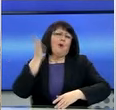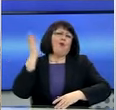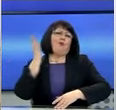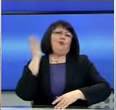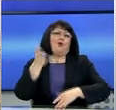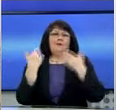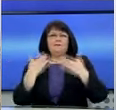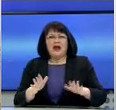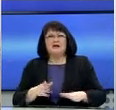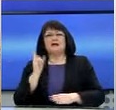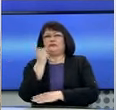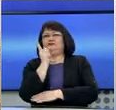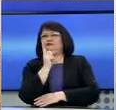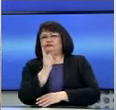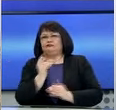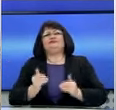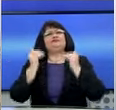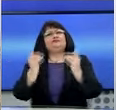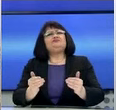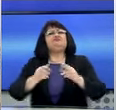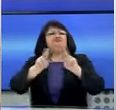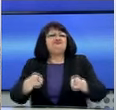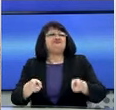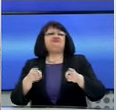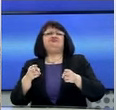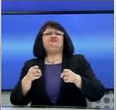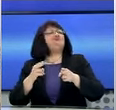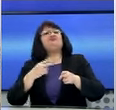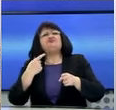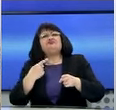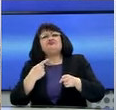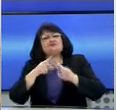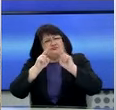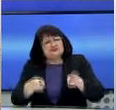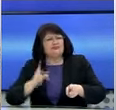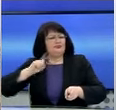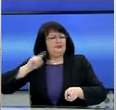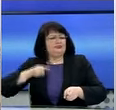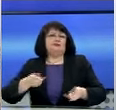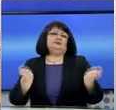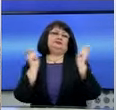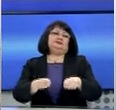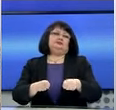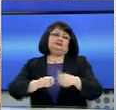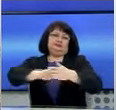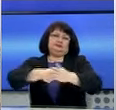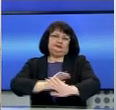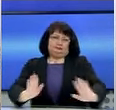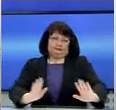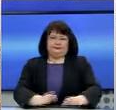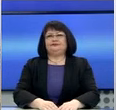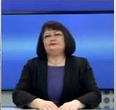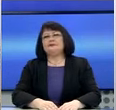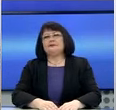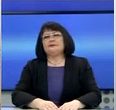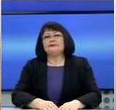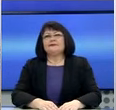καθώς και διοικητικές κυρώσεις αναστολής λειτουργίας χιλιάδων ημερών σε καταστήματα που δεν τηρούσαν τα μέτρα. Κυρίες και κύριοι,